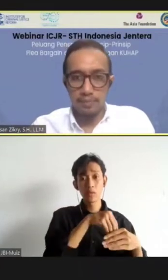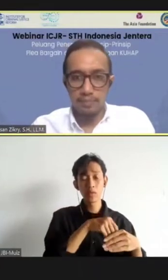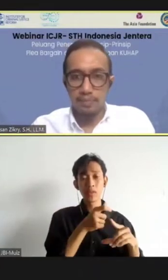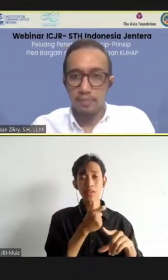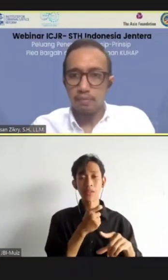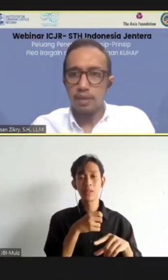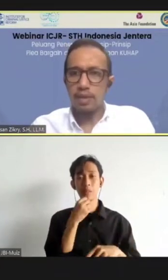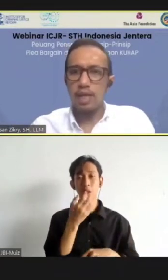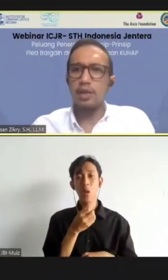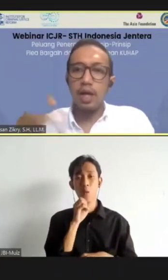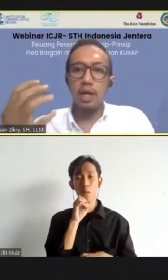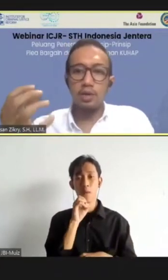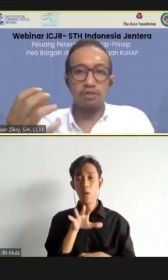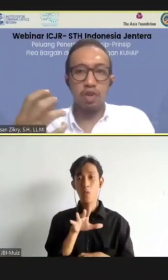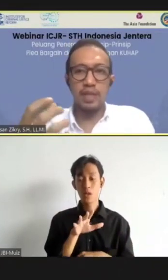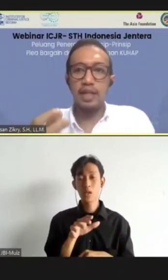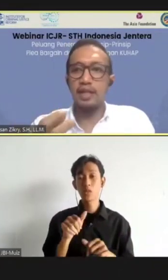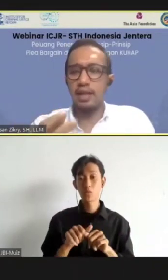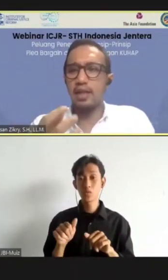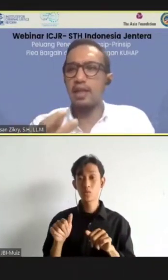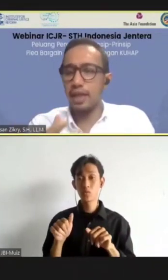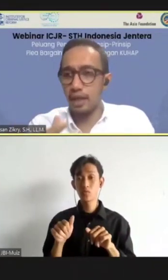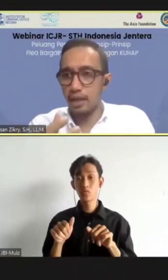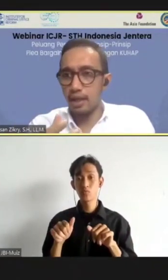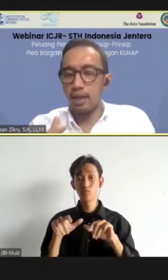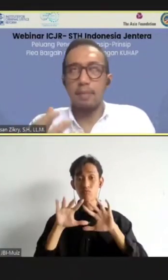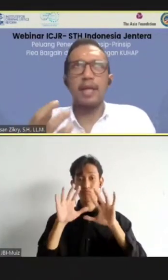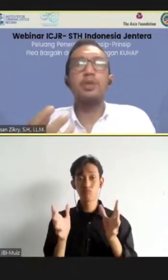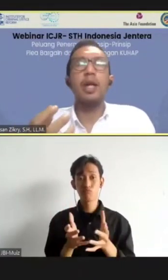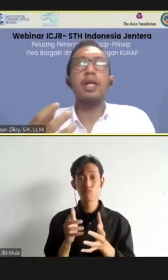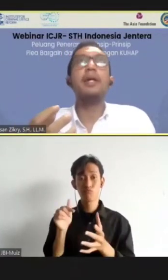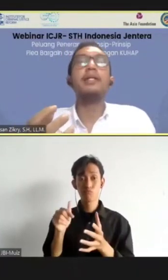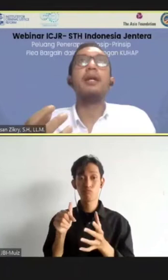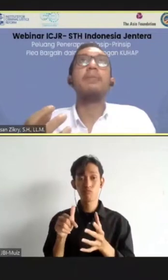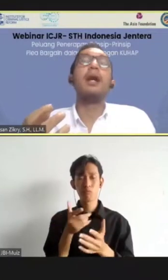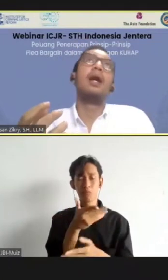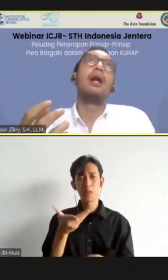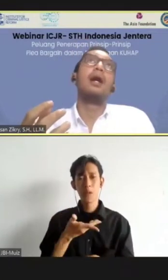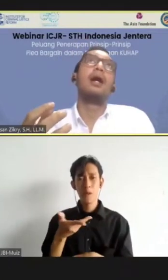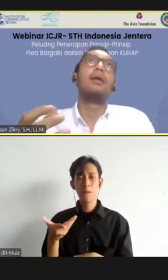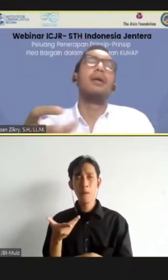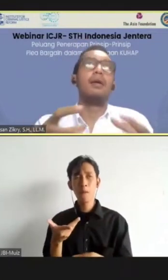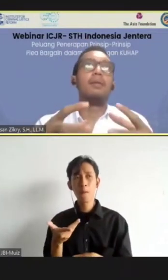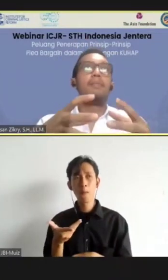pengakuan. Dan juga uniformity in sentencing. Mereka juga ingin mengejar,